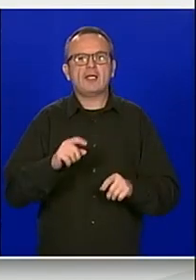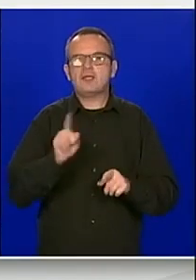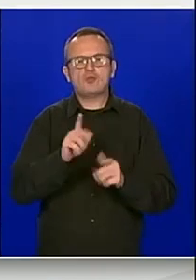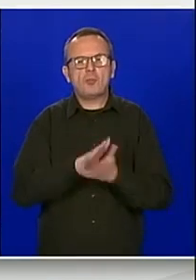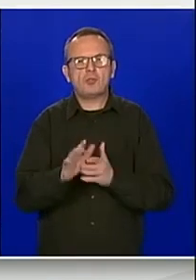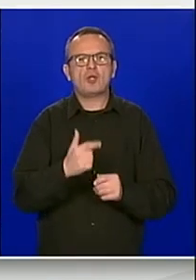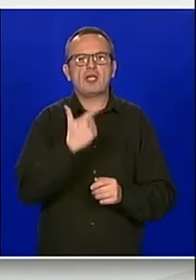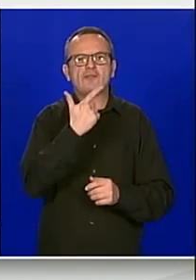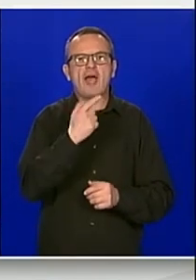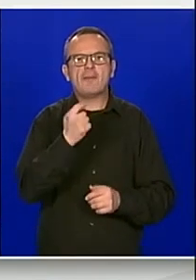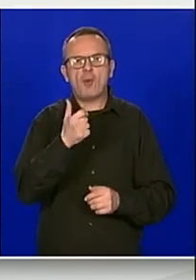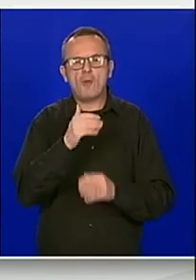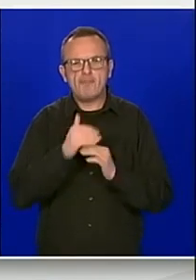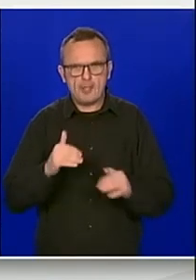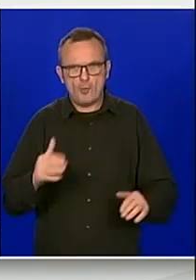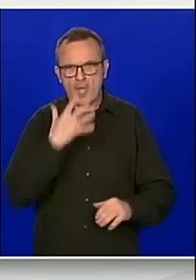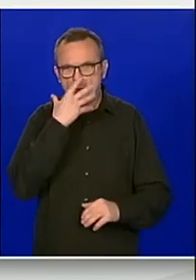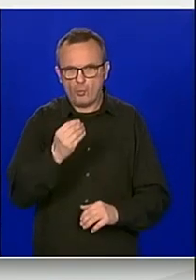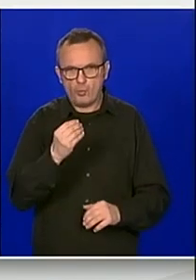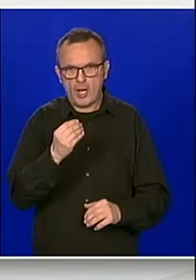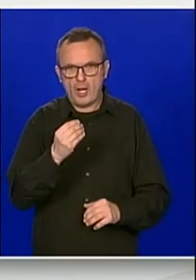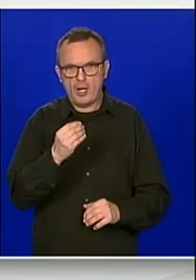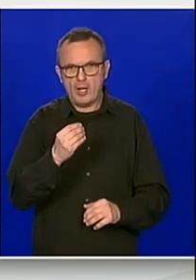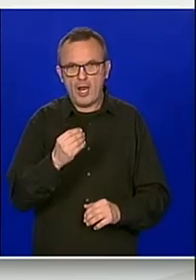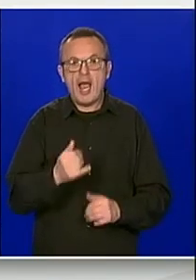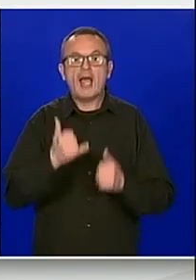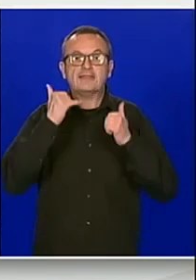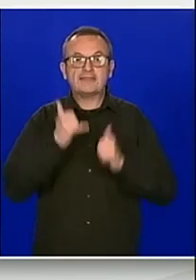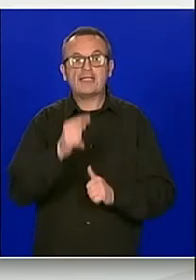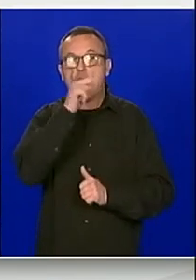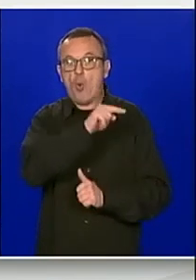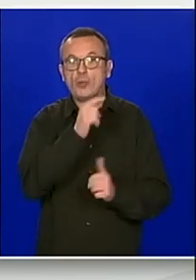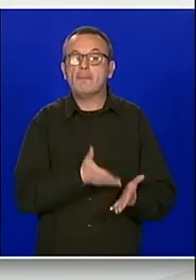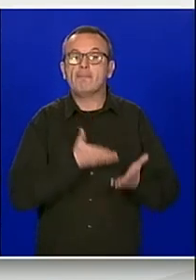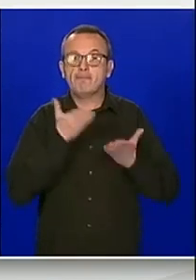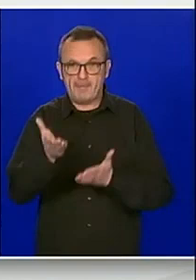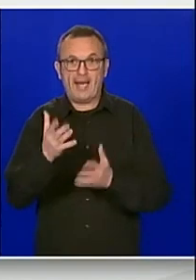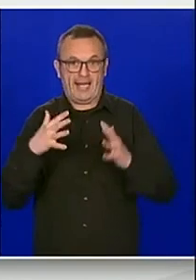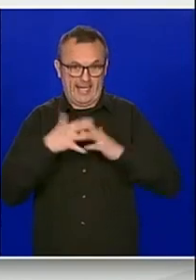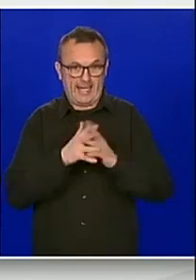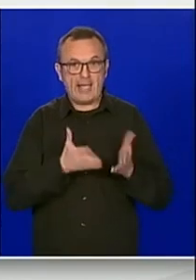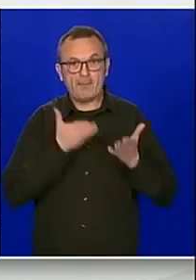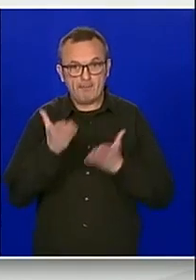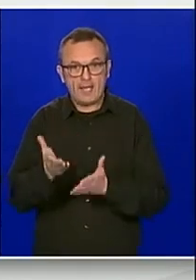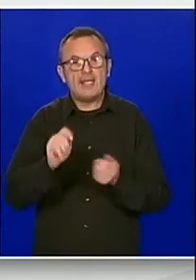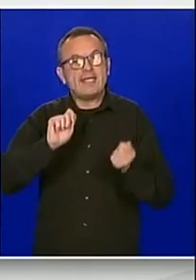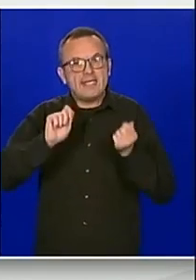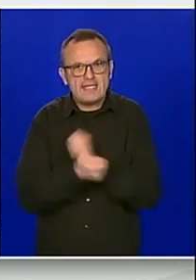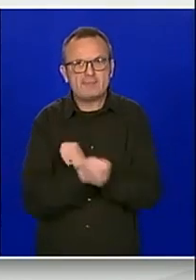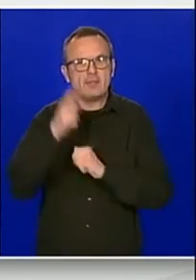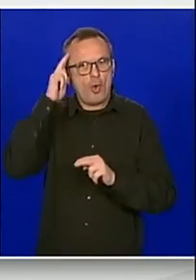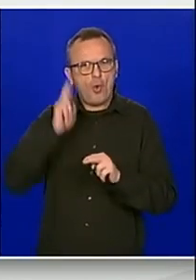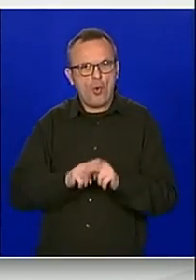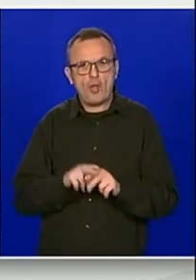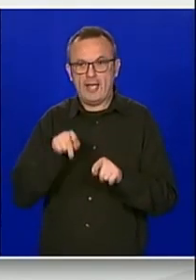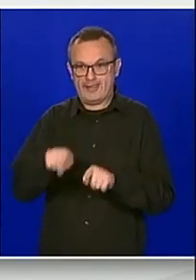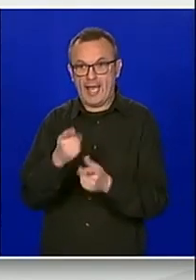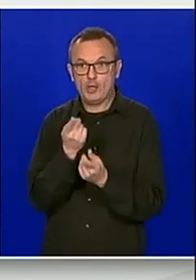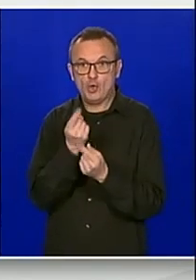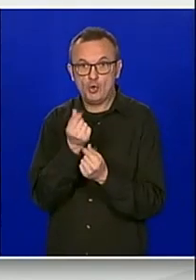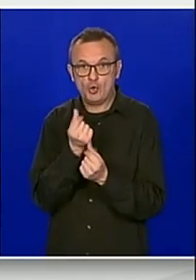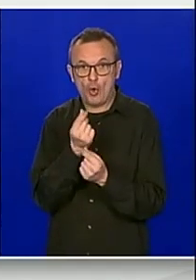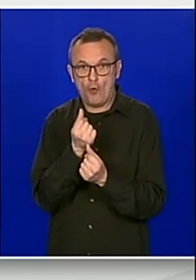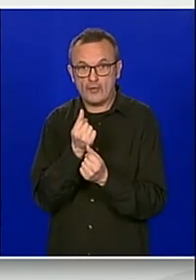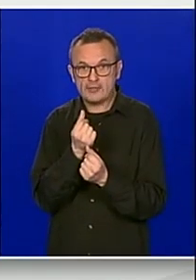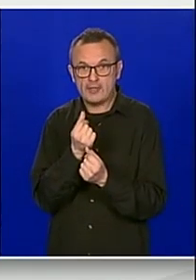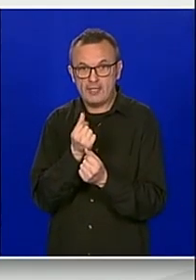tisuća kuna, dakle veći dio odobrenog zajma, i sada predlažu da se ovim odlukom, odnosno izmjenom odluke, neutrošeno kreditna sredstva u